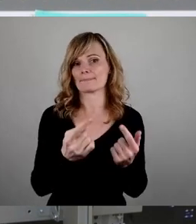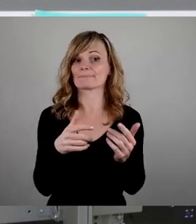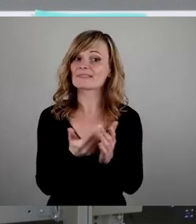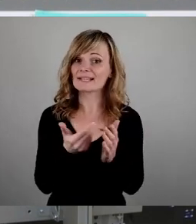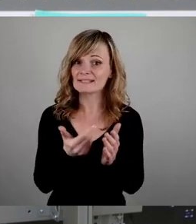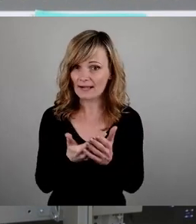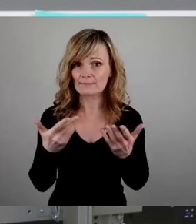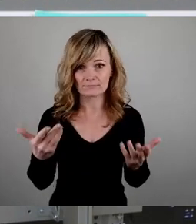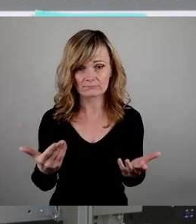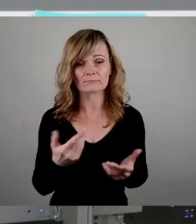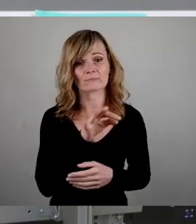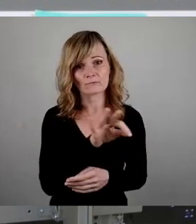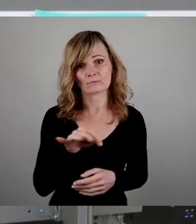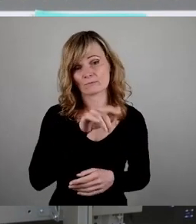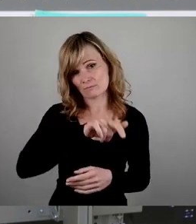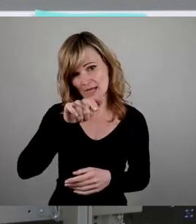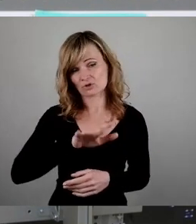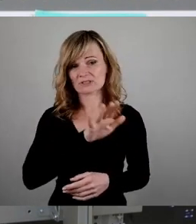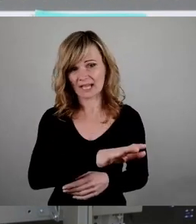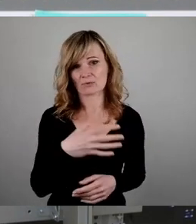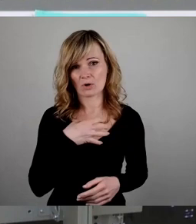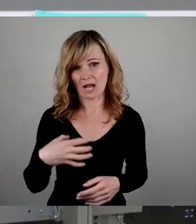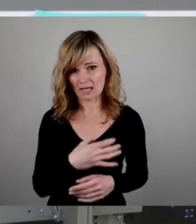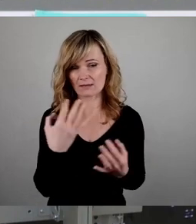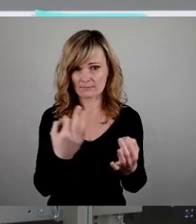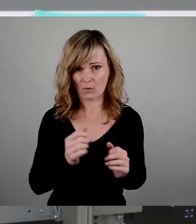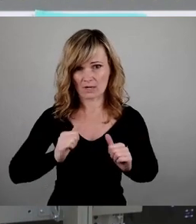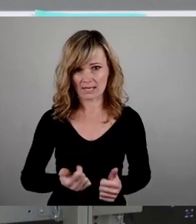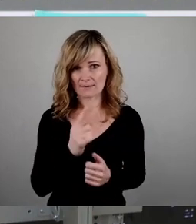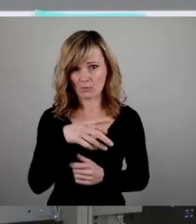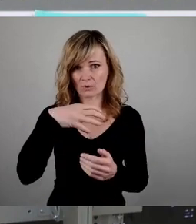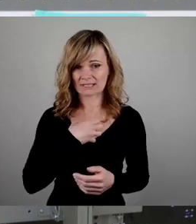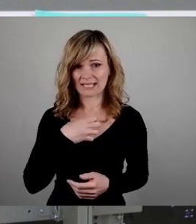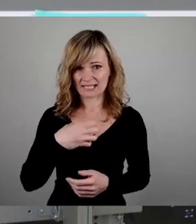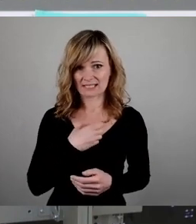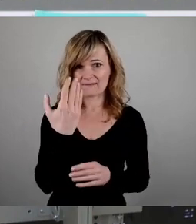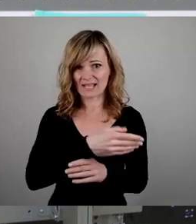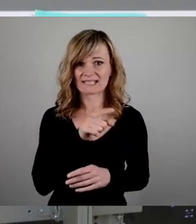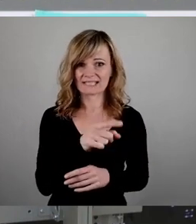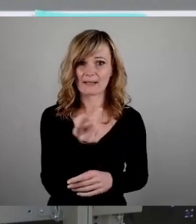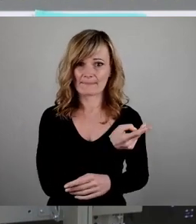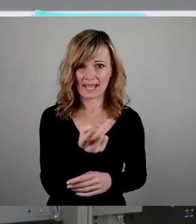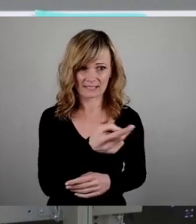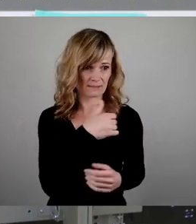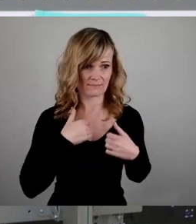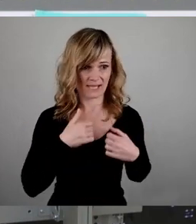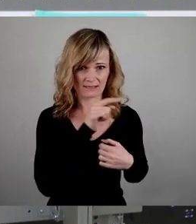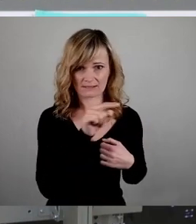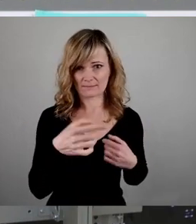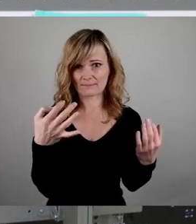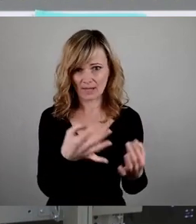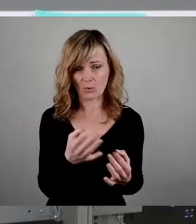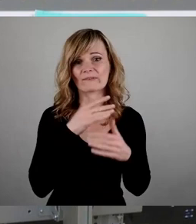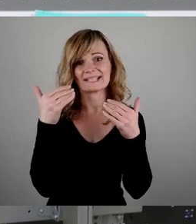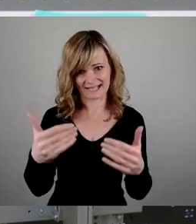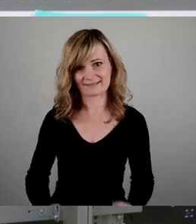so wie ein Mensch seine Organe für das Leben braucht, braucht der Dresdner Westen diese beiden Bäder. Vielen Dank.